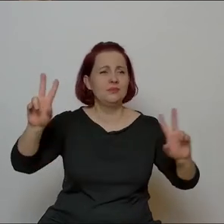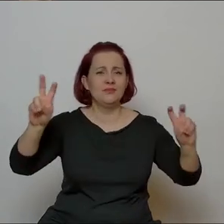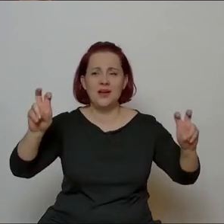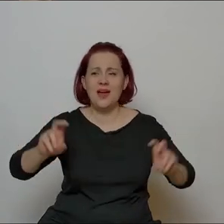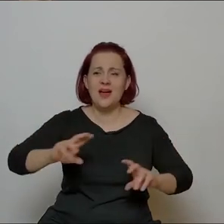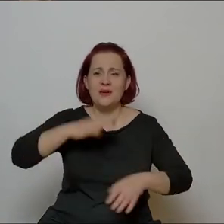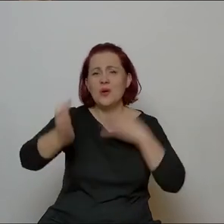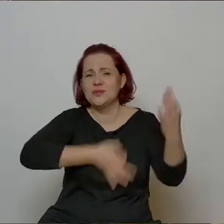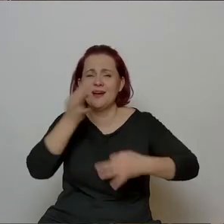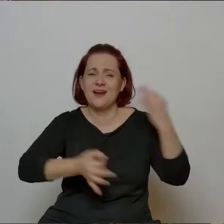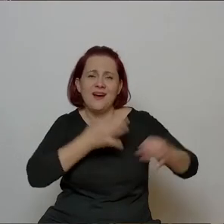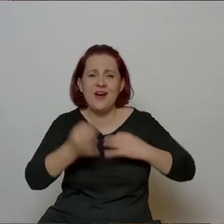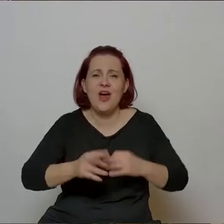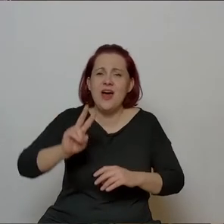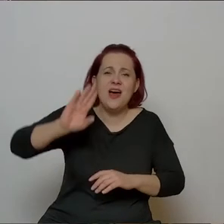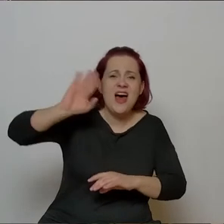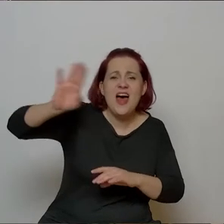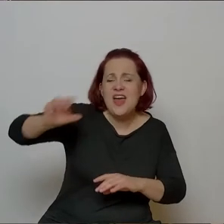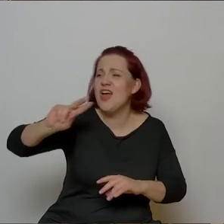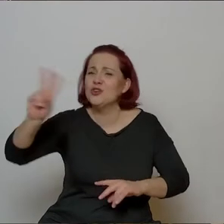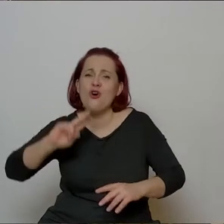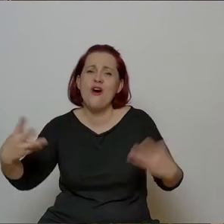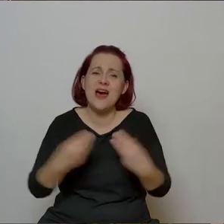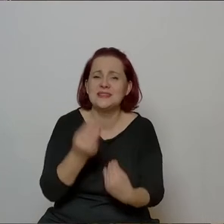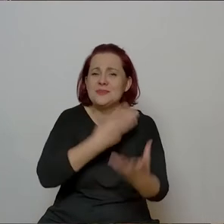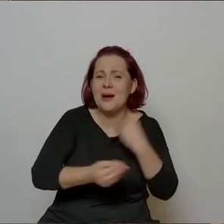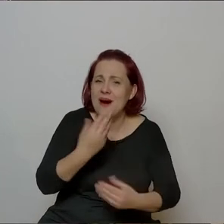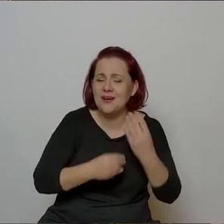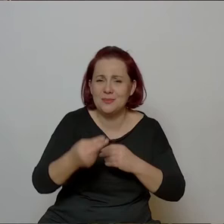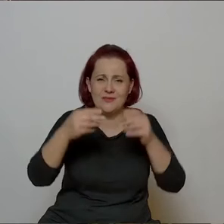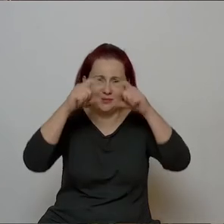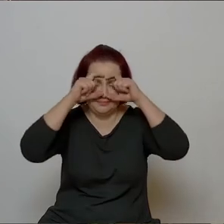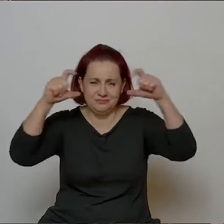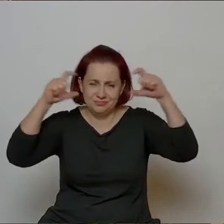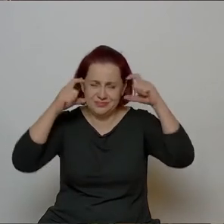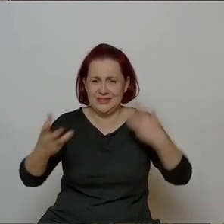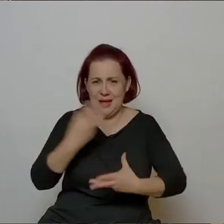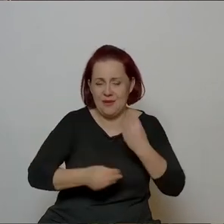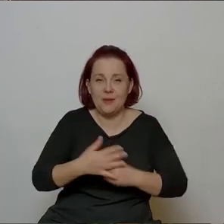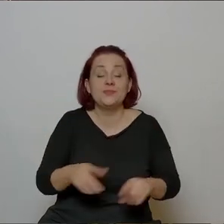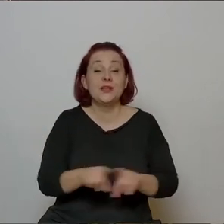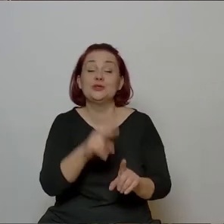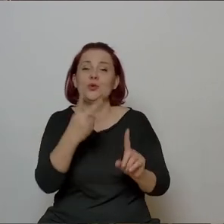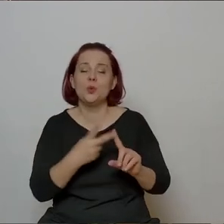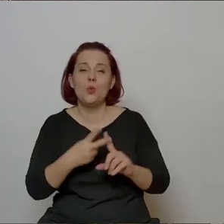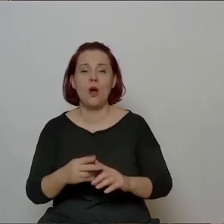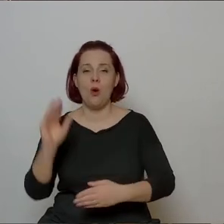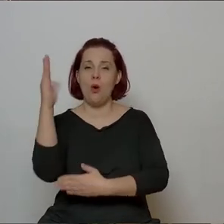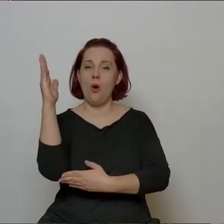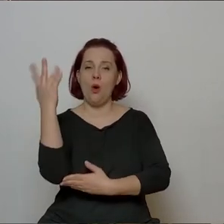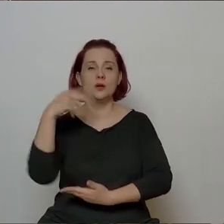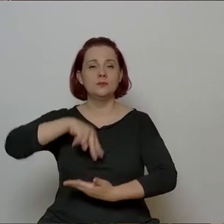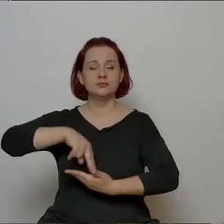do ciuciu babki zapraszamy. Albo druga jeszcze była taka, już jego głosem śpiewana. Stoję w oknie, co on